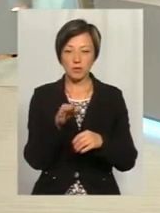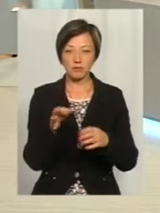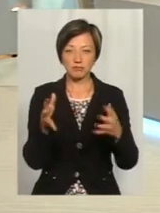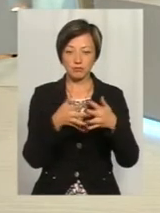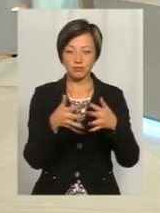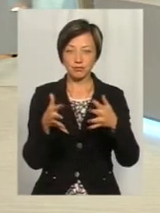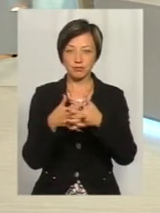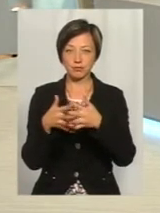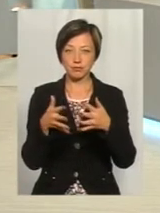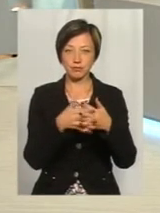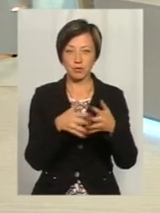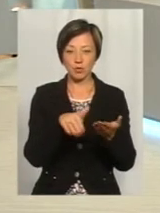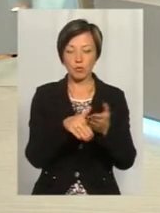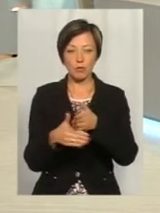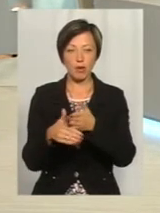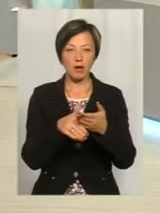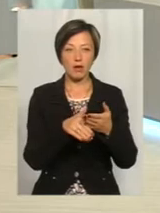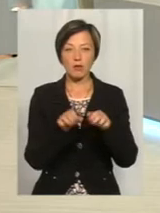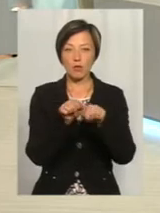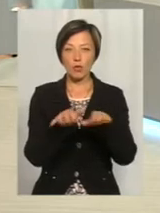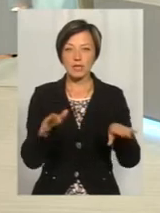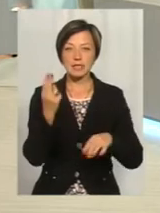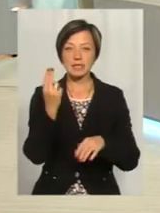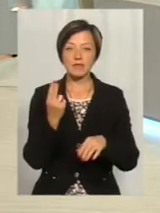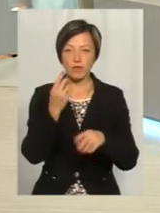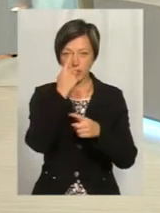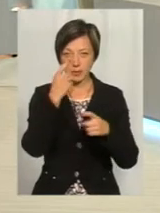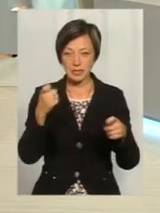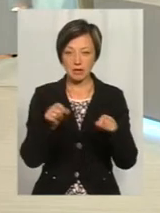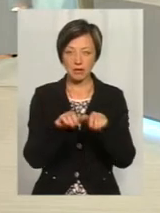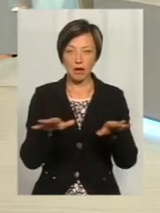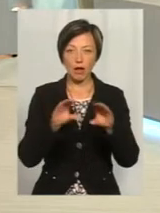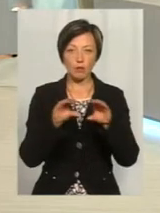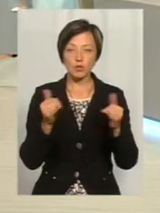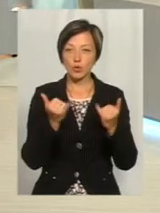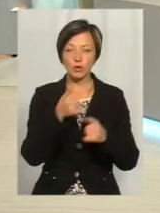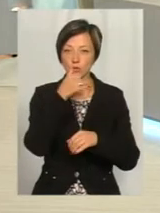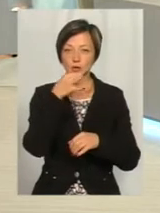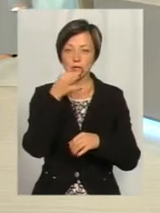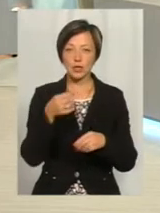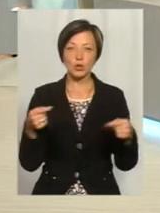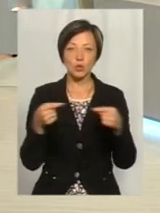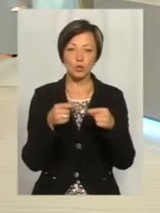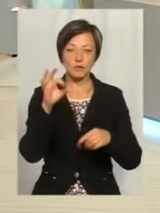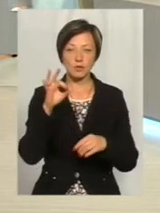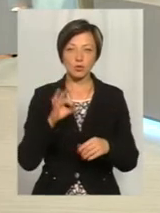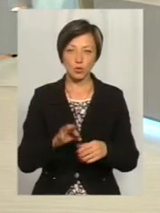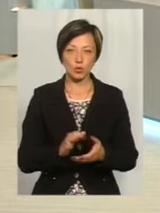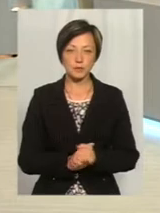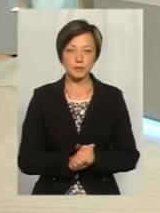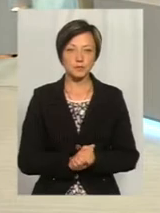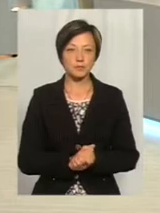області одна-одні допомагають у покритті цифровим сигналом. Тому навіть сьогодні ми не можемо сказати точний відсоток покриття.